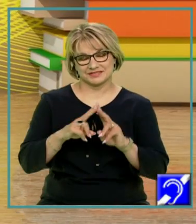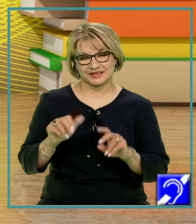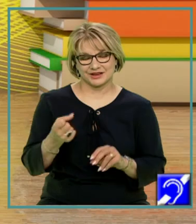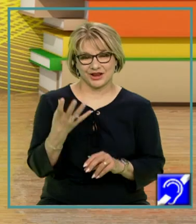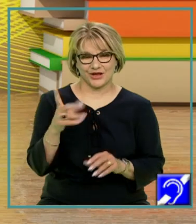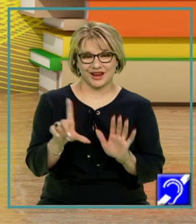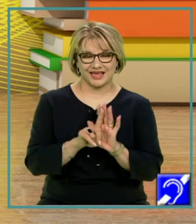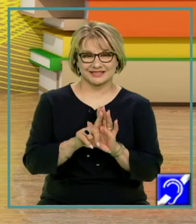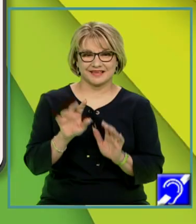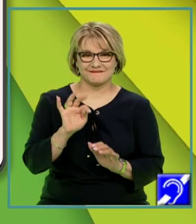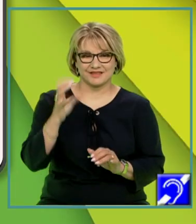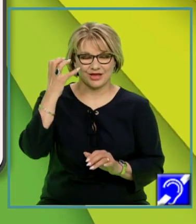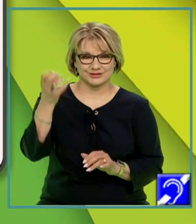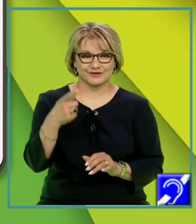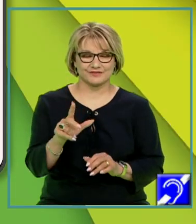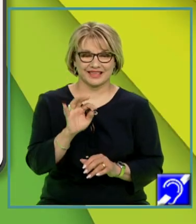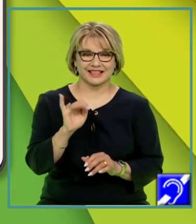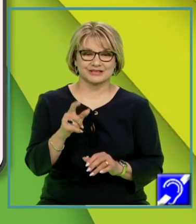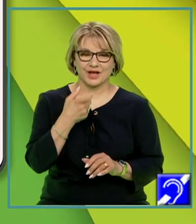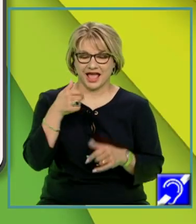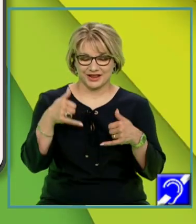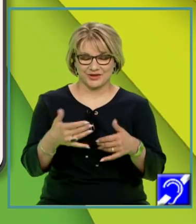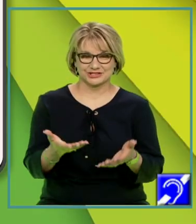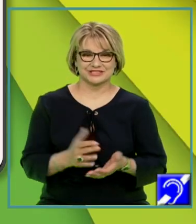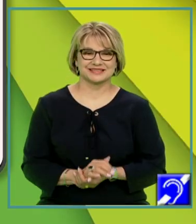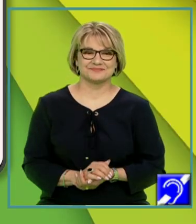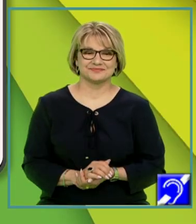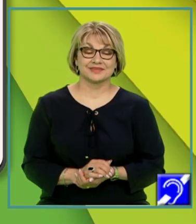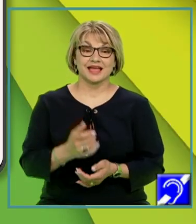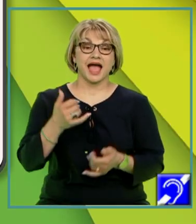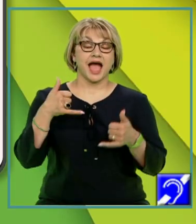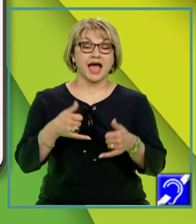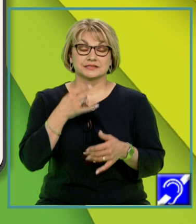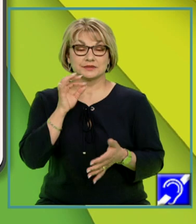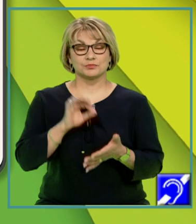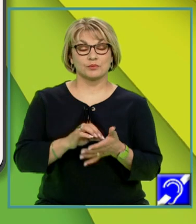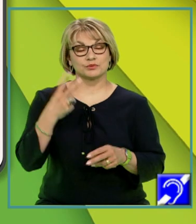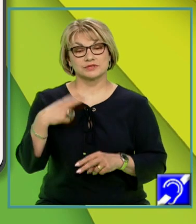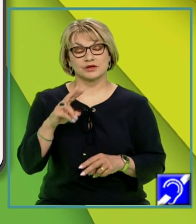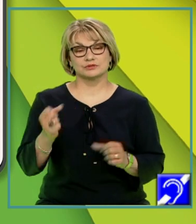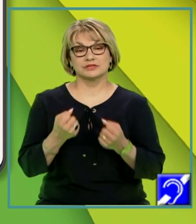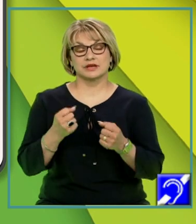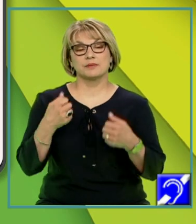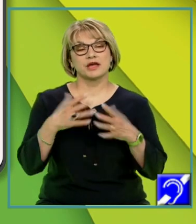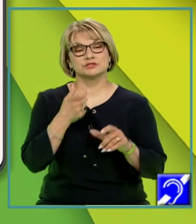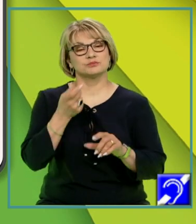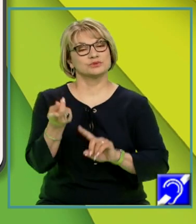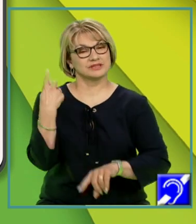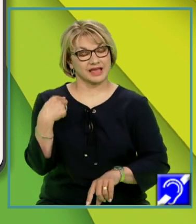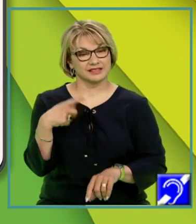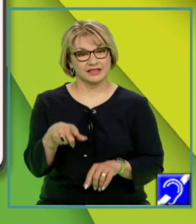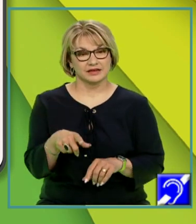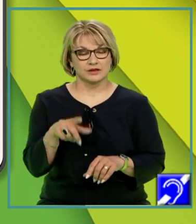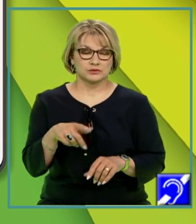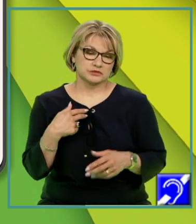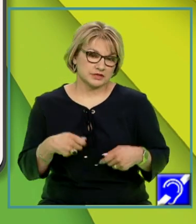lecție de filozofie de la Teleșcoala din acest an școlar. Astăzi vă propun să continuăm treaba începută data trecută și să vă ofer